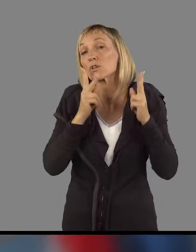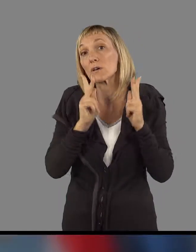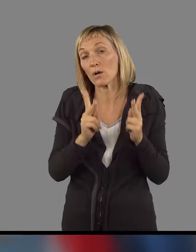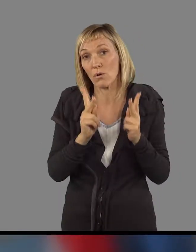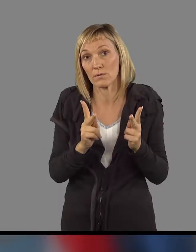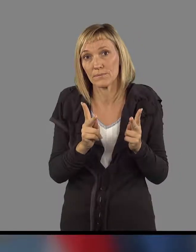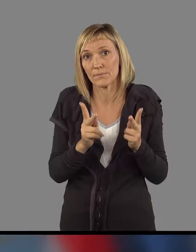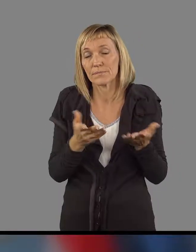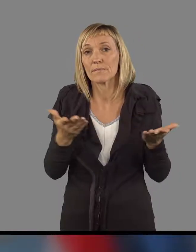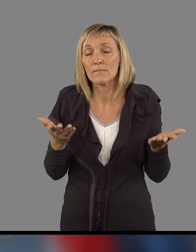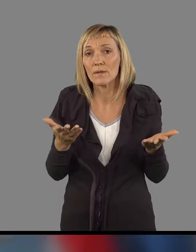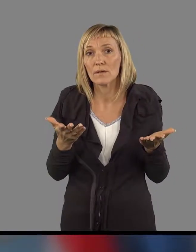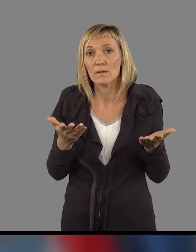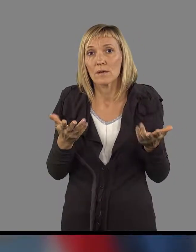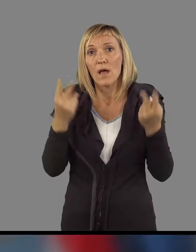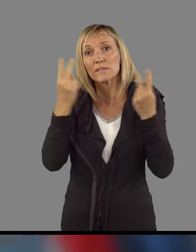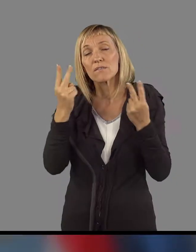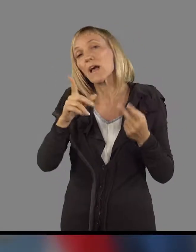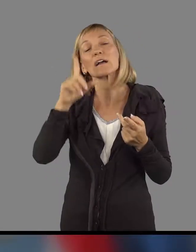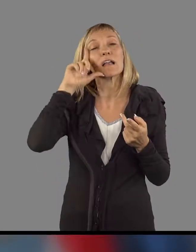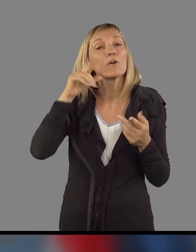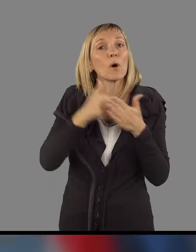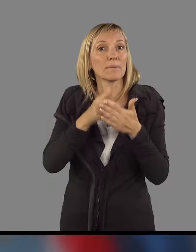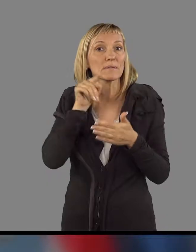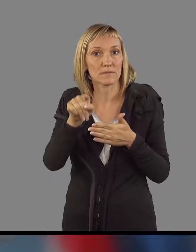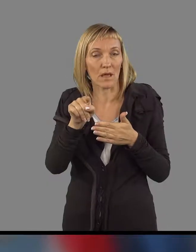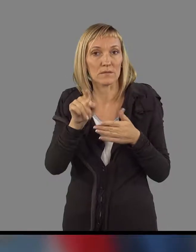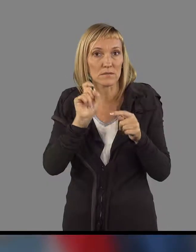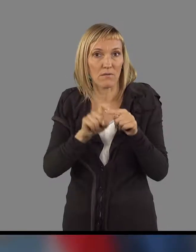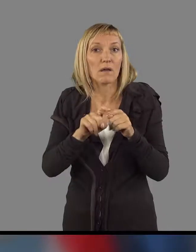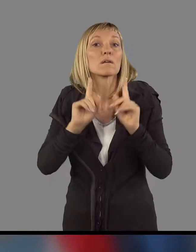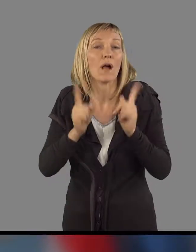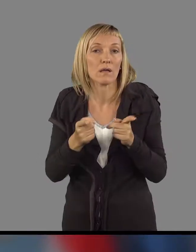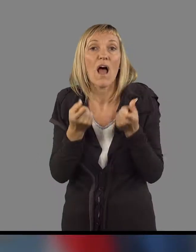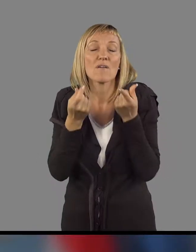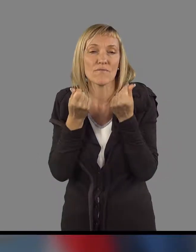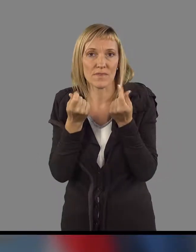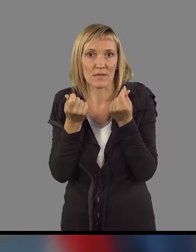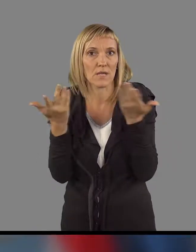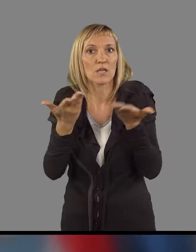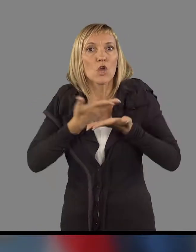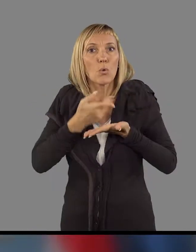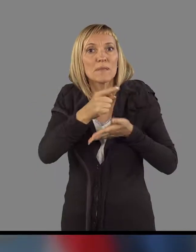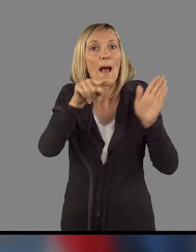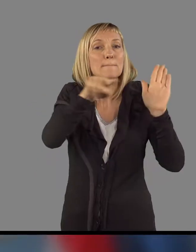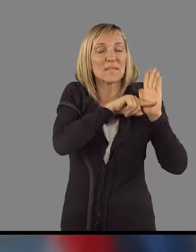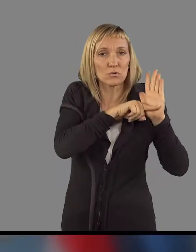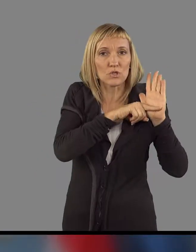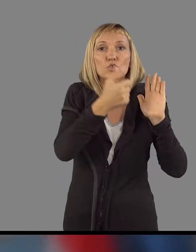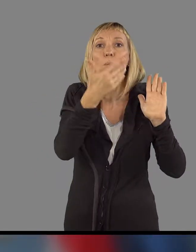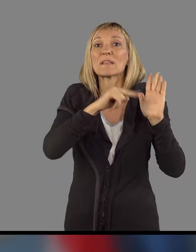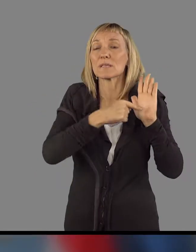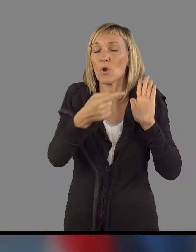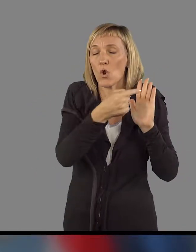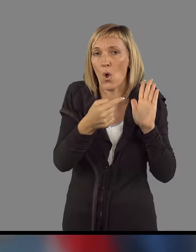In seveda glavno pri tem je finančna vzdržnost, ki je dobiti teh najmanj